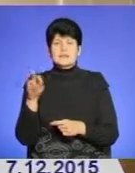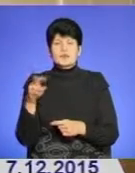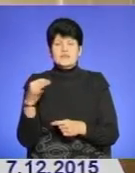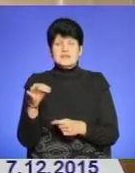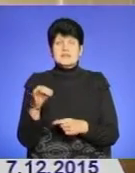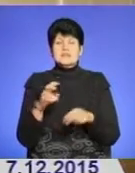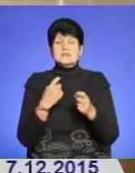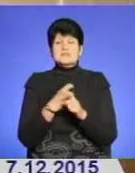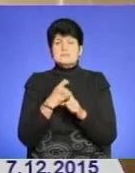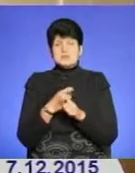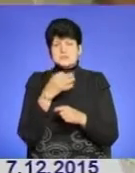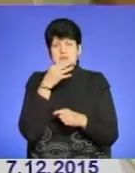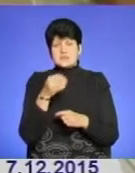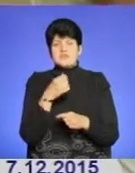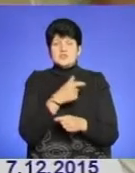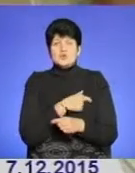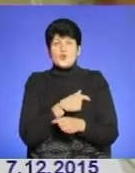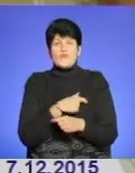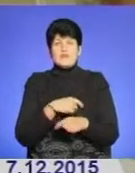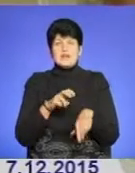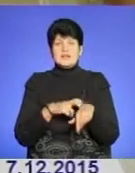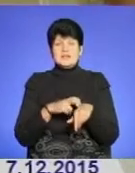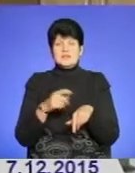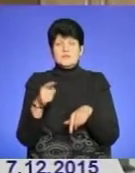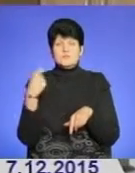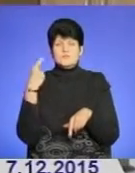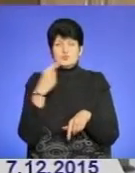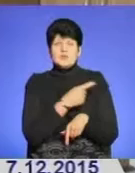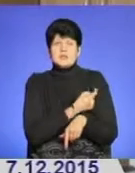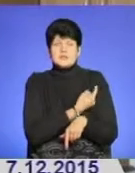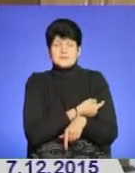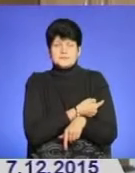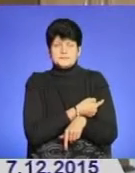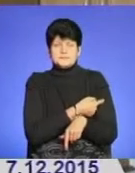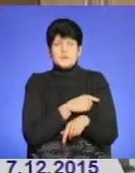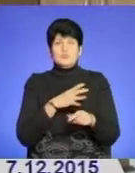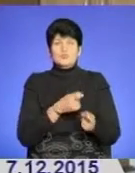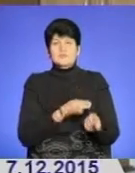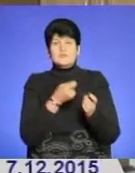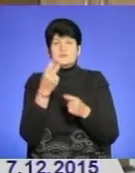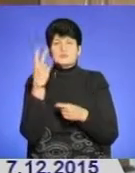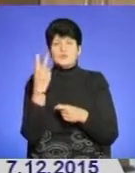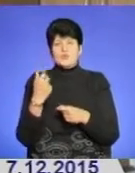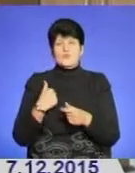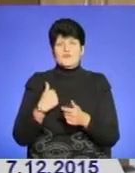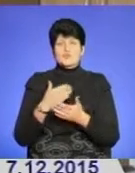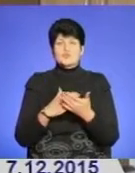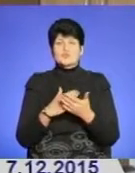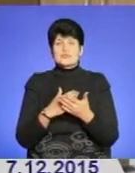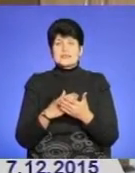поліції повідомив черговий лікар Тернопільської університетської лікарні. Було доставлено двох військовослужбовців і